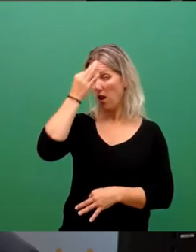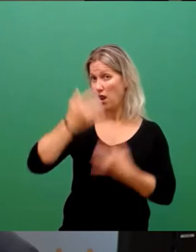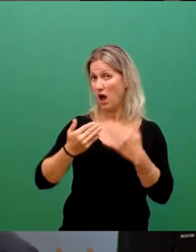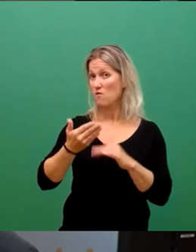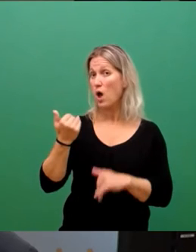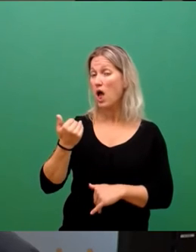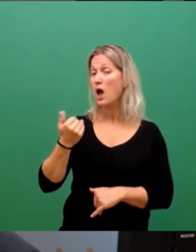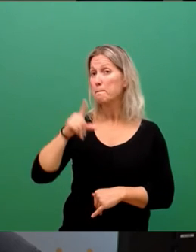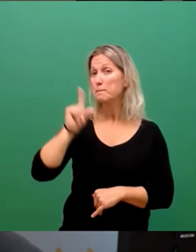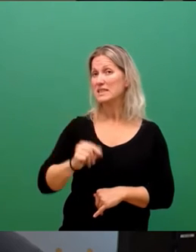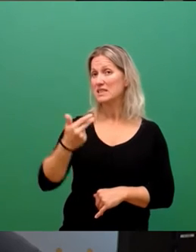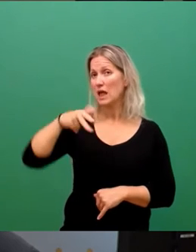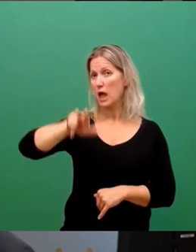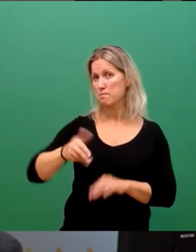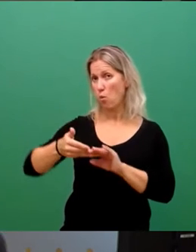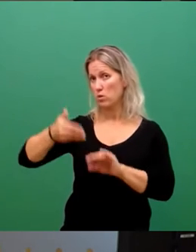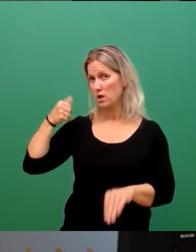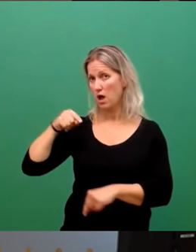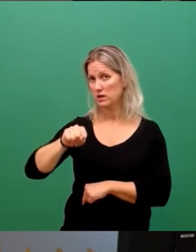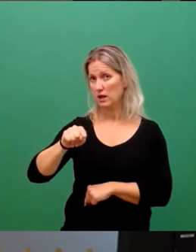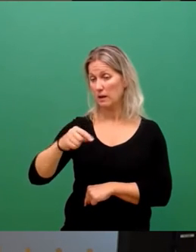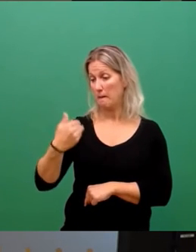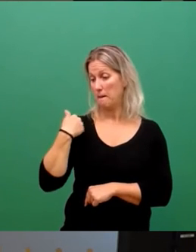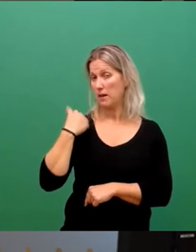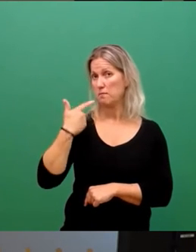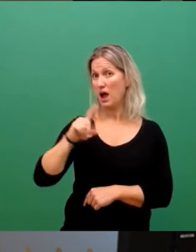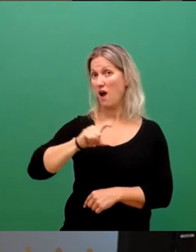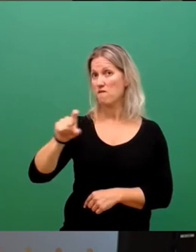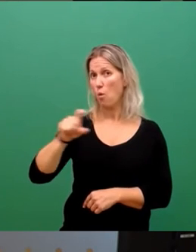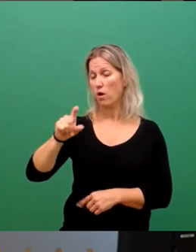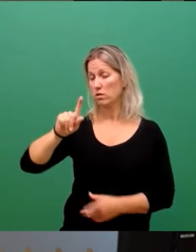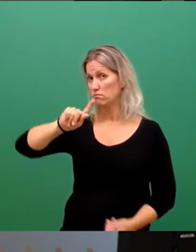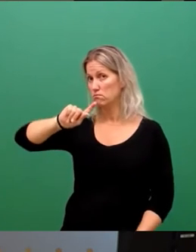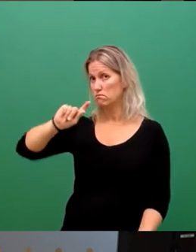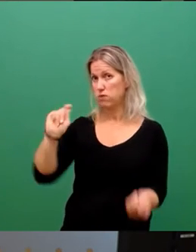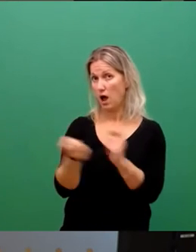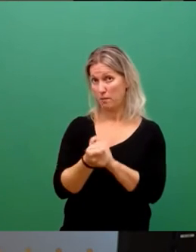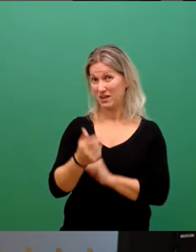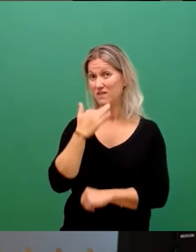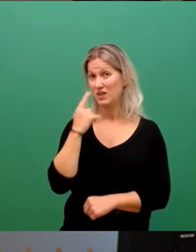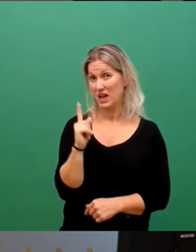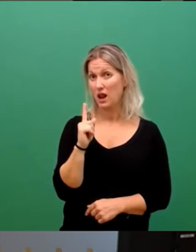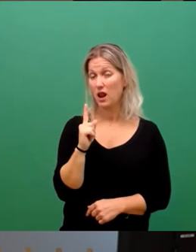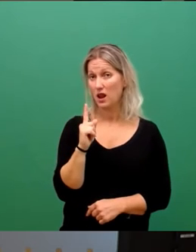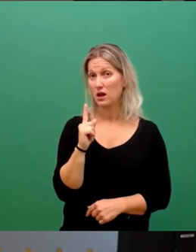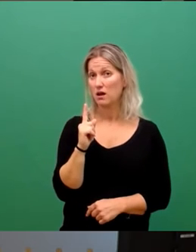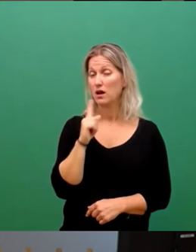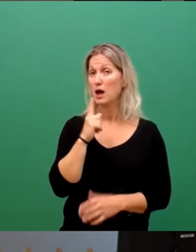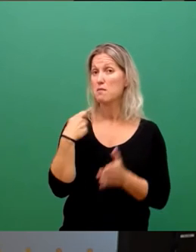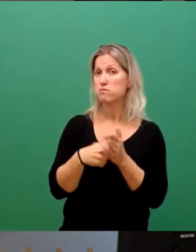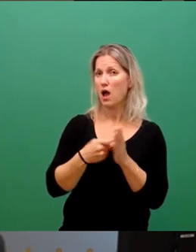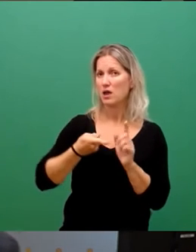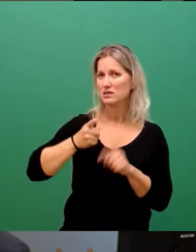Monate alt. In den vergangenen Wochen hat sich die Situation deutlich verschärft. Die extreme Preisentwicklung auf dem